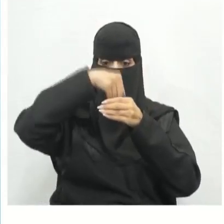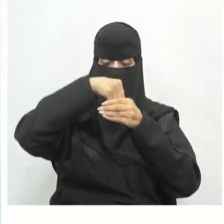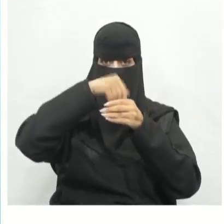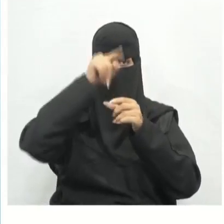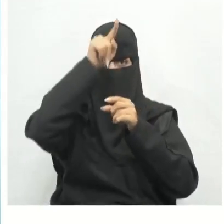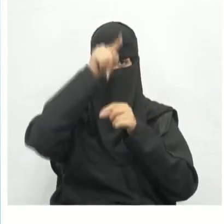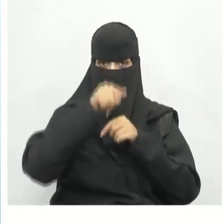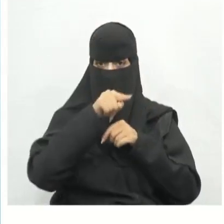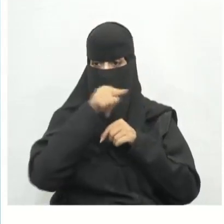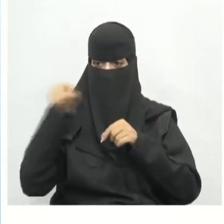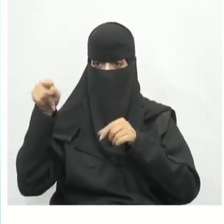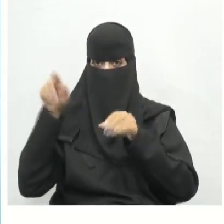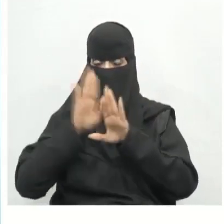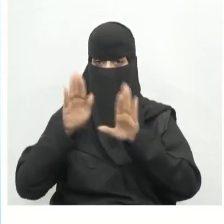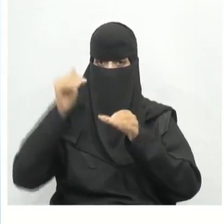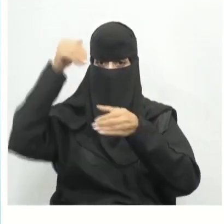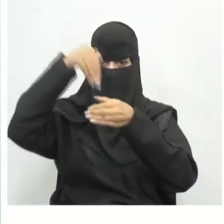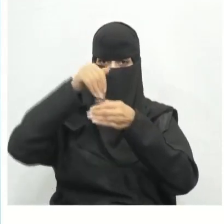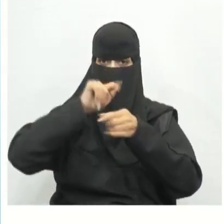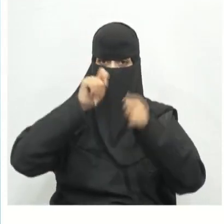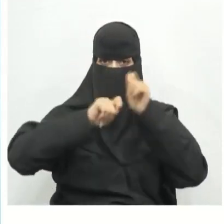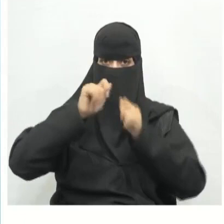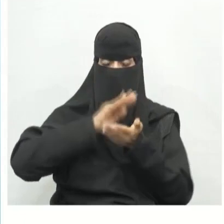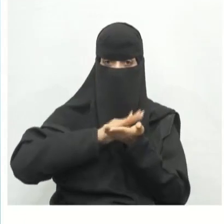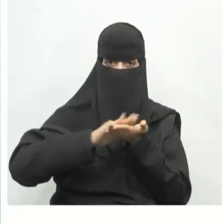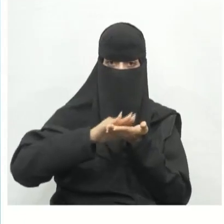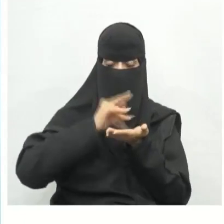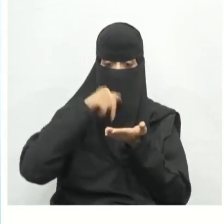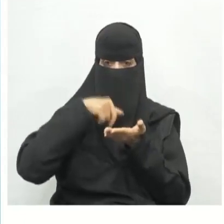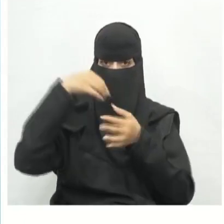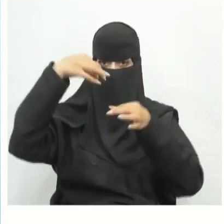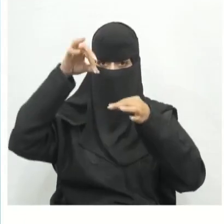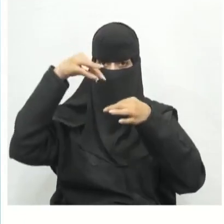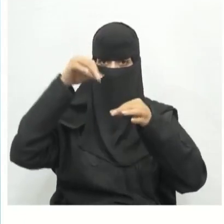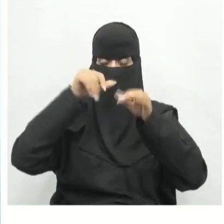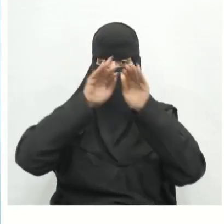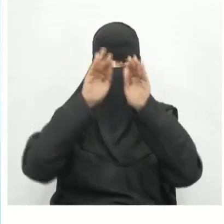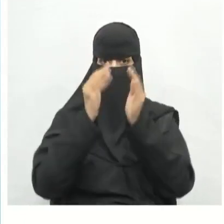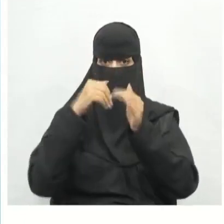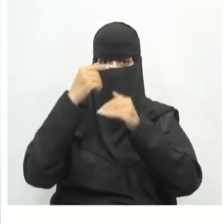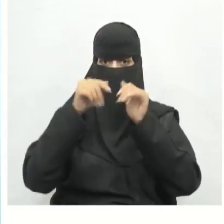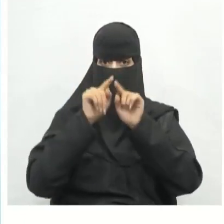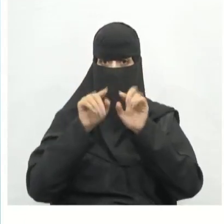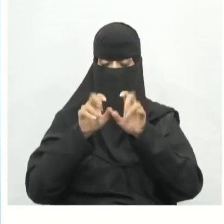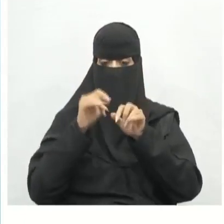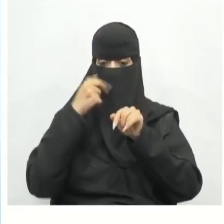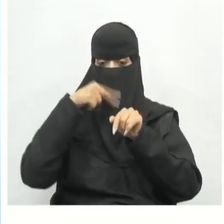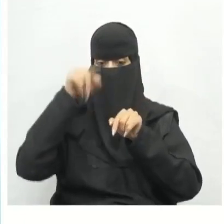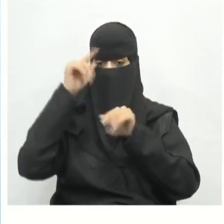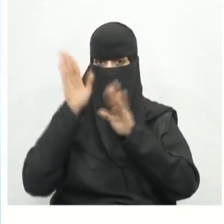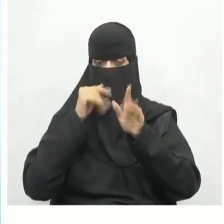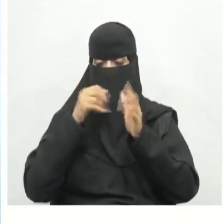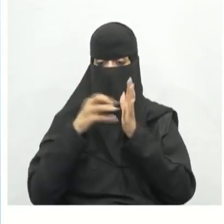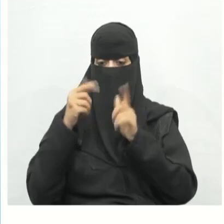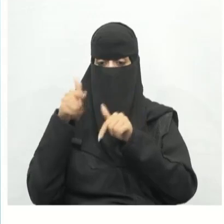ويمكن تمثير هذا التصميم على سطح مستوي كقطع من الورق أو شاشة الحاسب ومن الأمثلة على